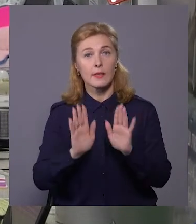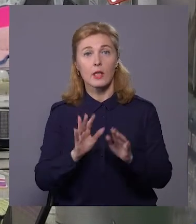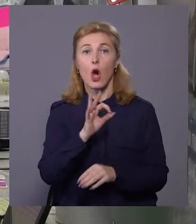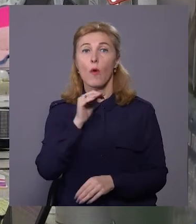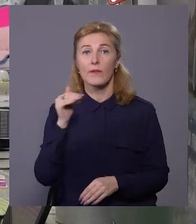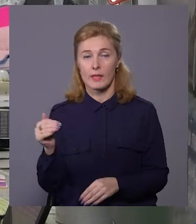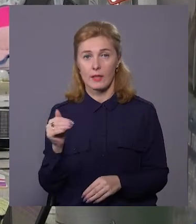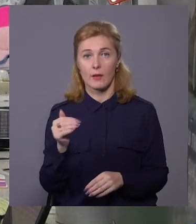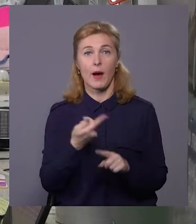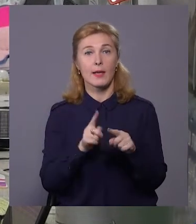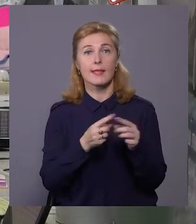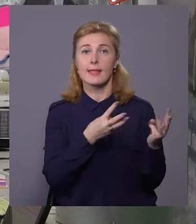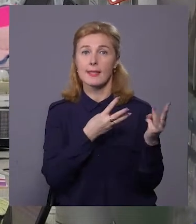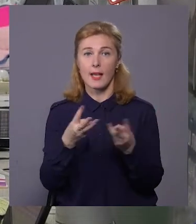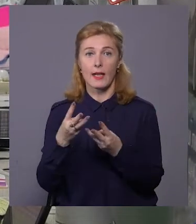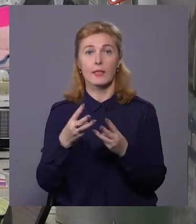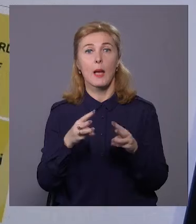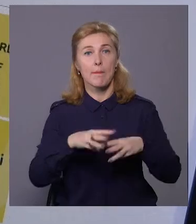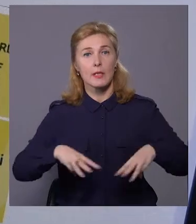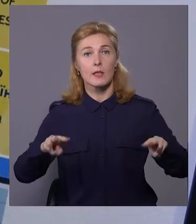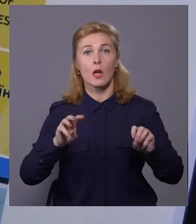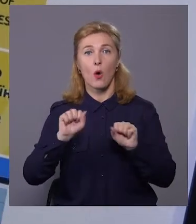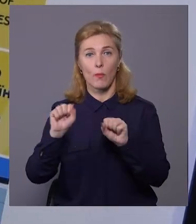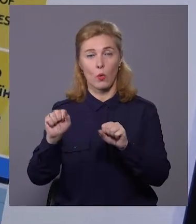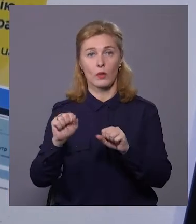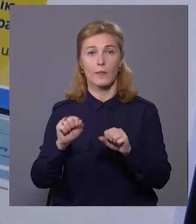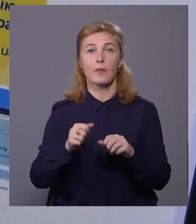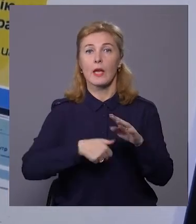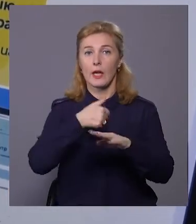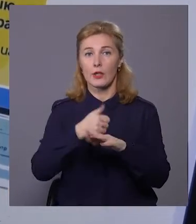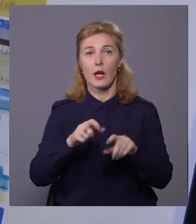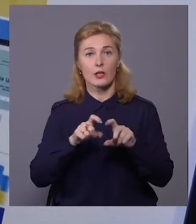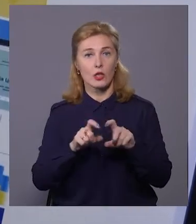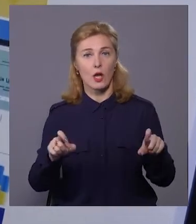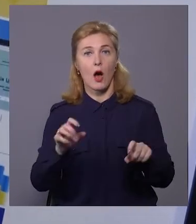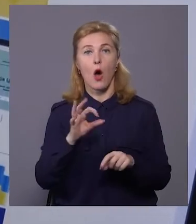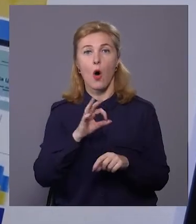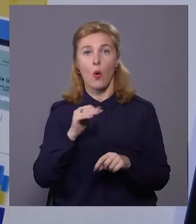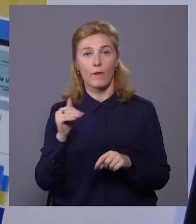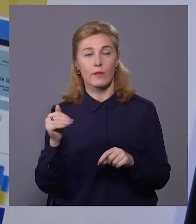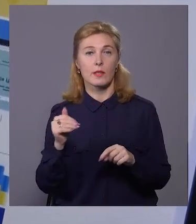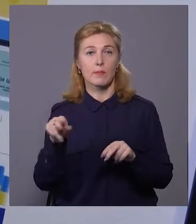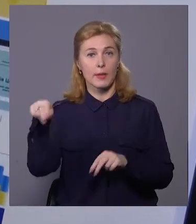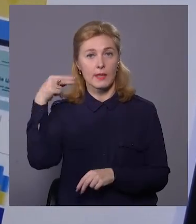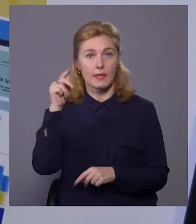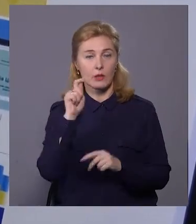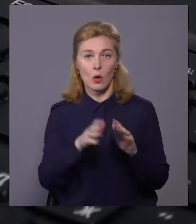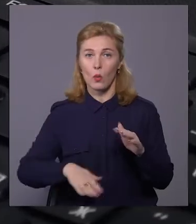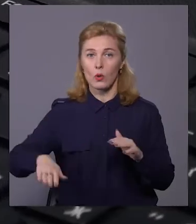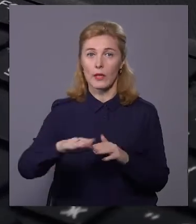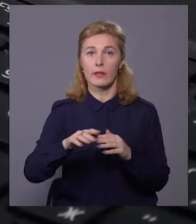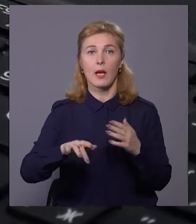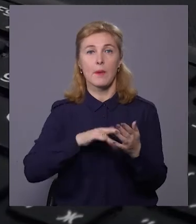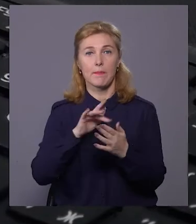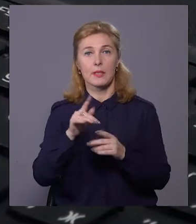джерелам. А це сайти Міністерства оборони України, Генерального штабу ЗСУ, Офісу президента України, міських обласних рад,